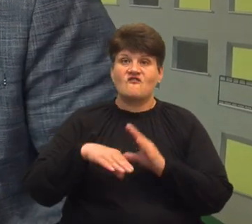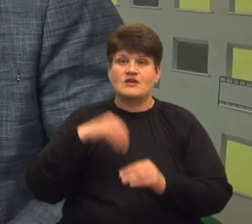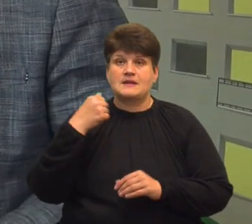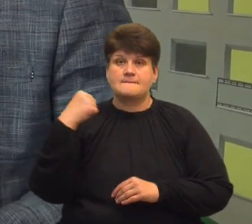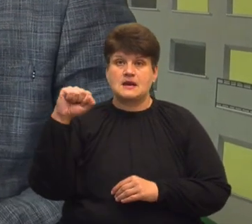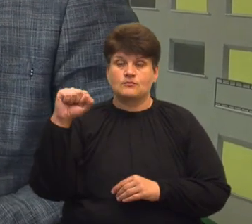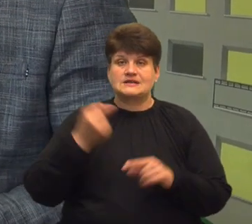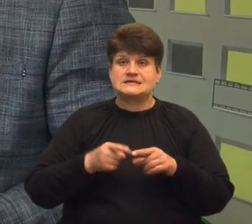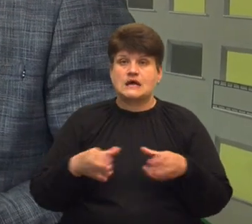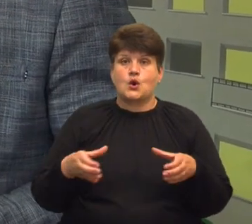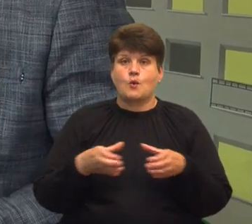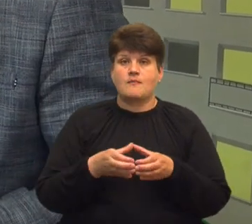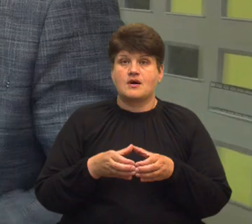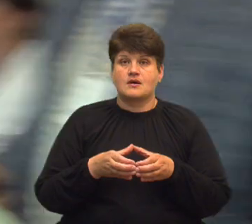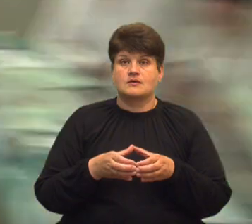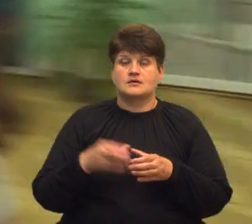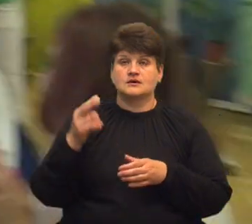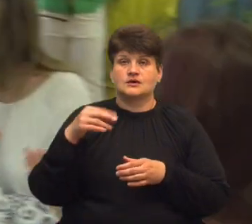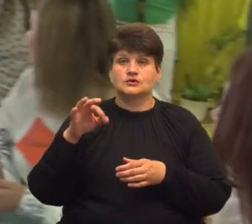– це є команда «Добродій».